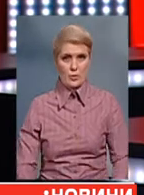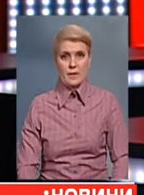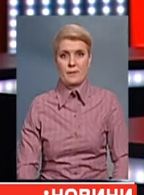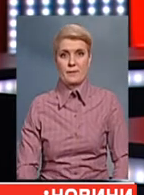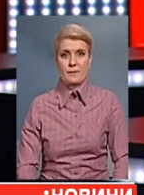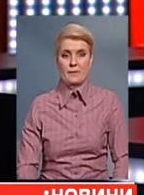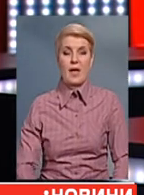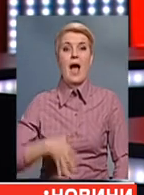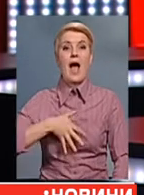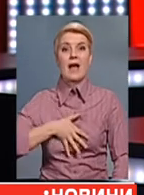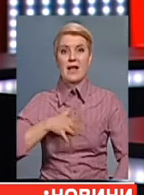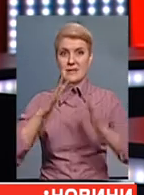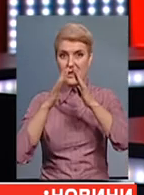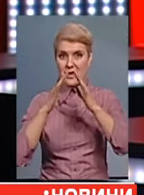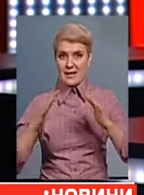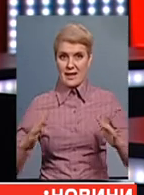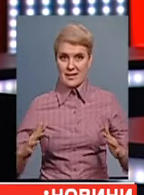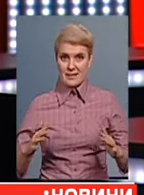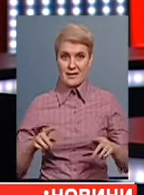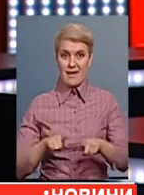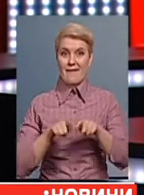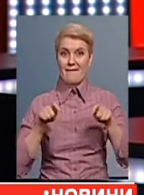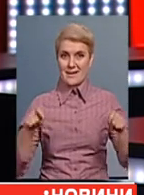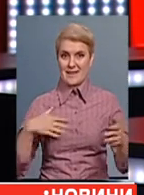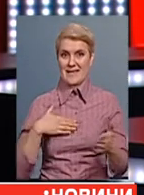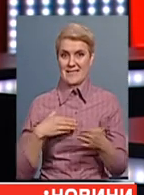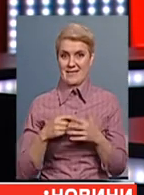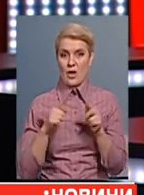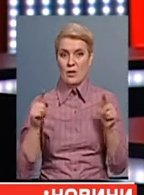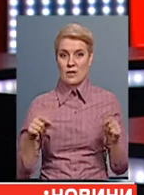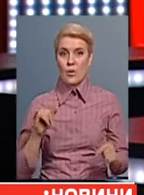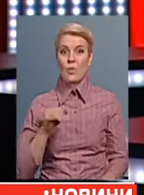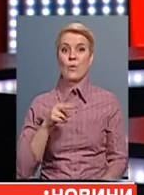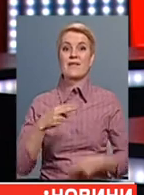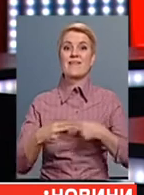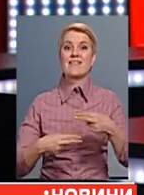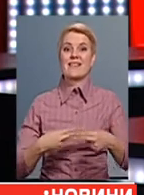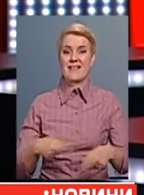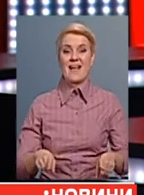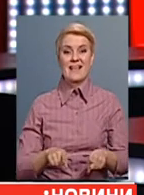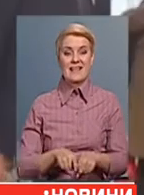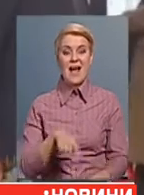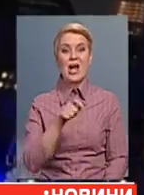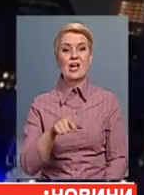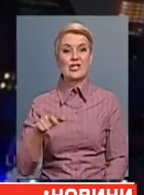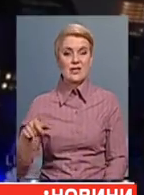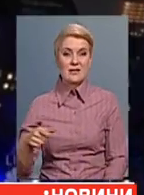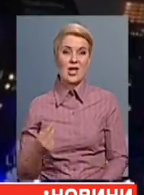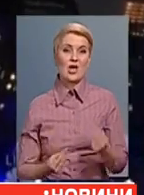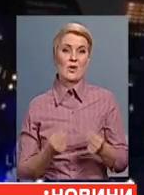Канадська ялинка завела аккаунт у Твіттері. Таким чином жителі Монреаля жартують з місцевої влади. Керівництво міста